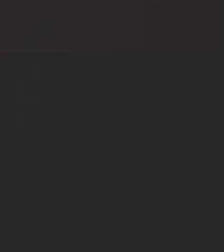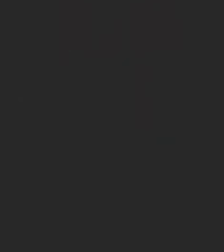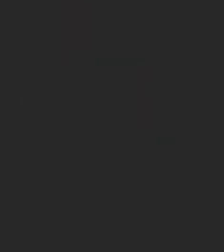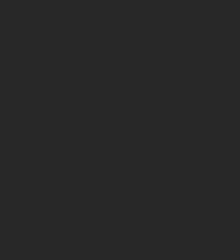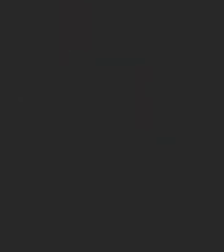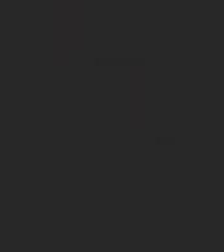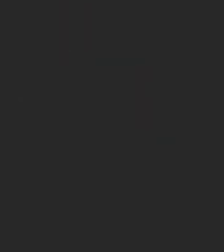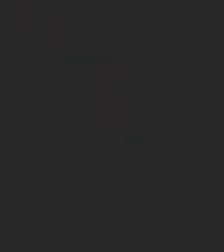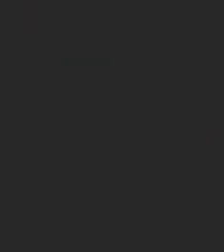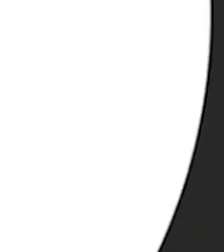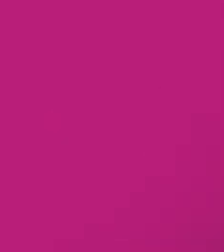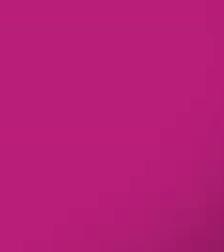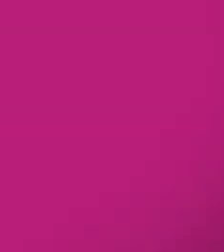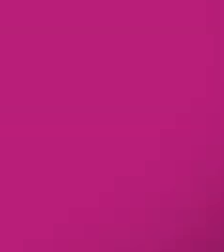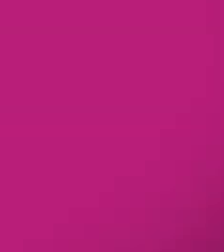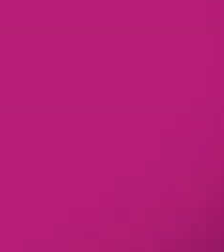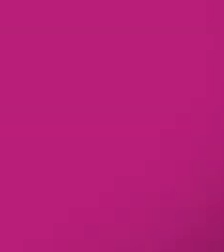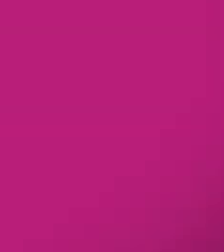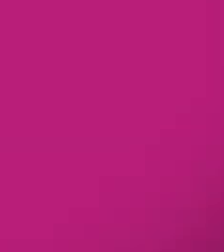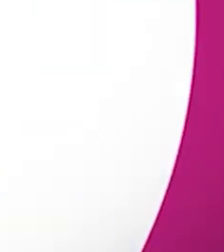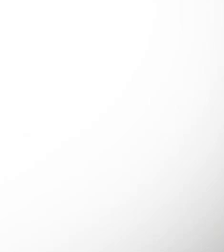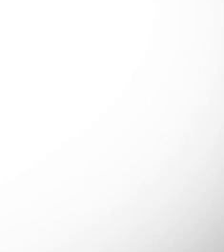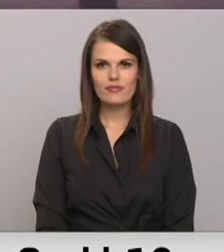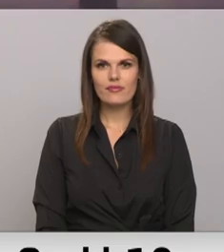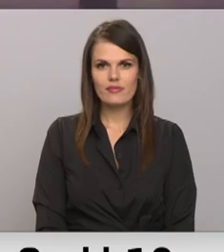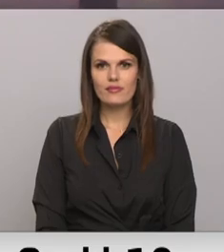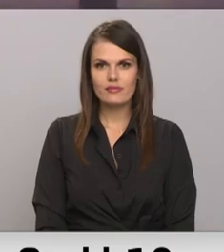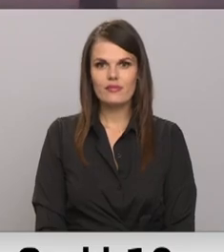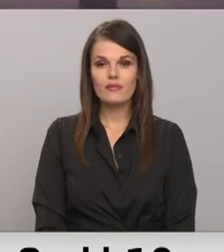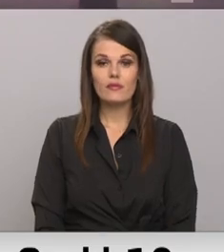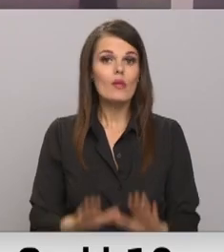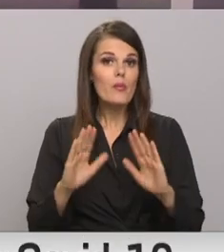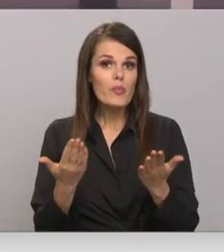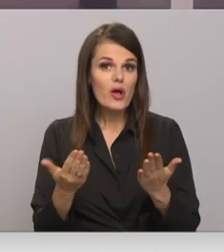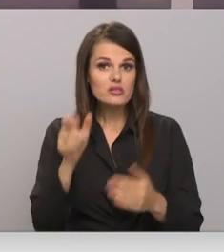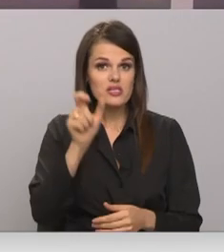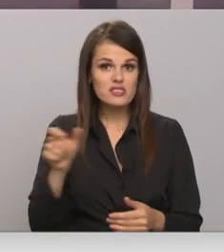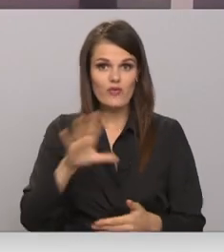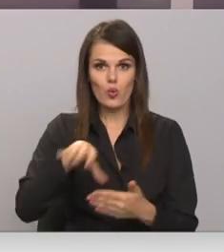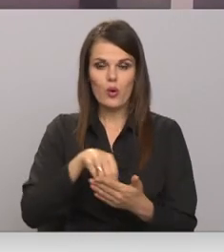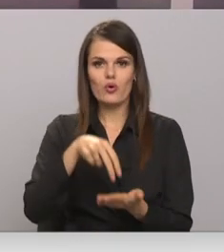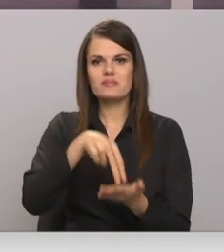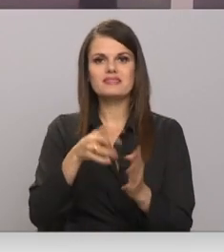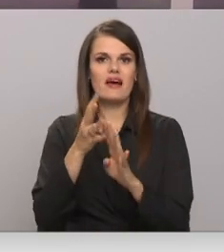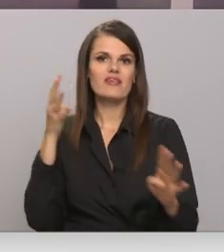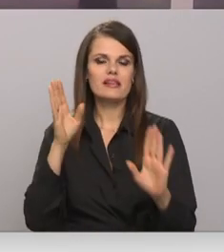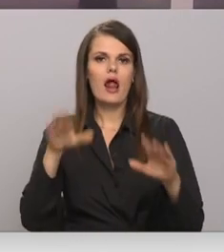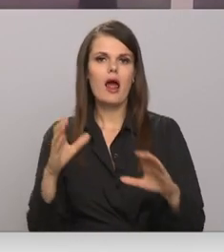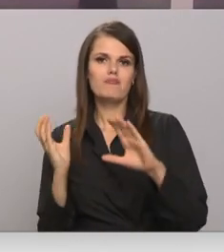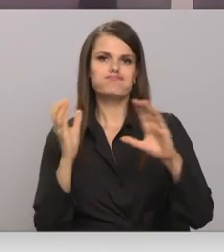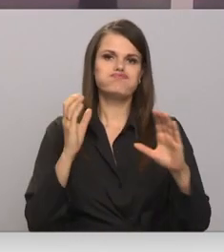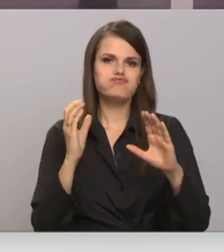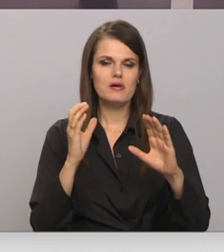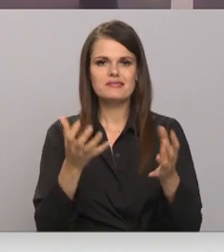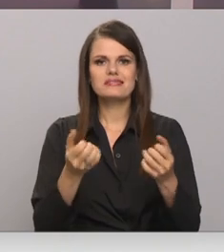Re! Viss ēters ir te! Tikmēr cilvēki joprojām stāv rindās, lai mobilajos vakcinācijas